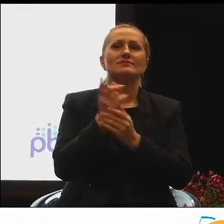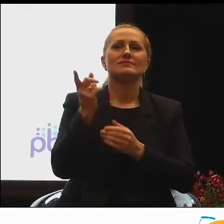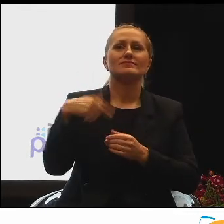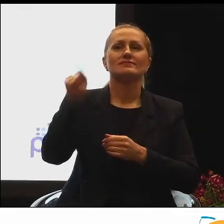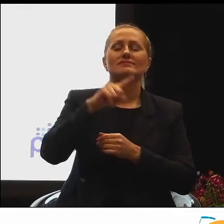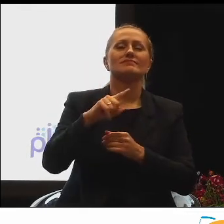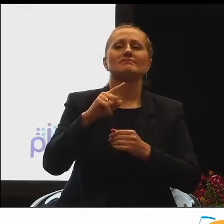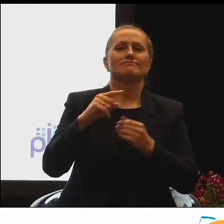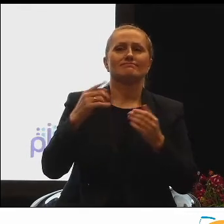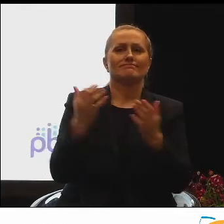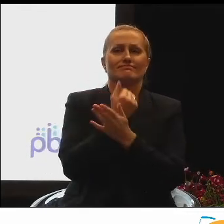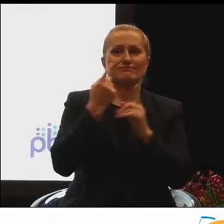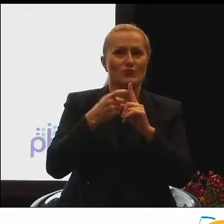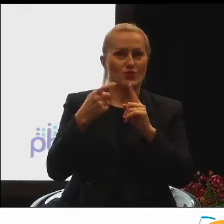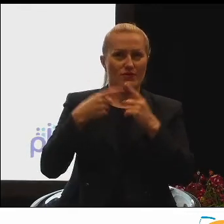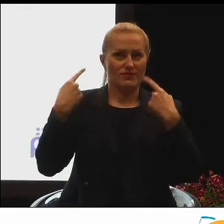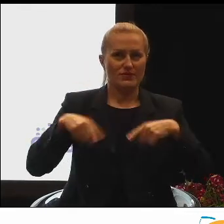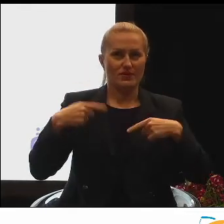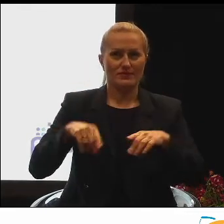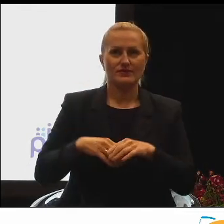punktowane.